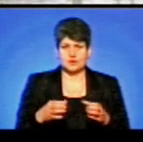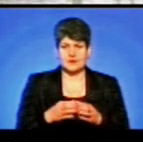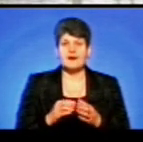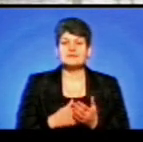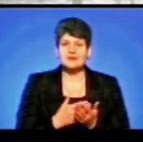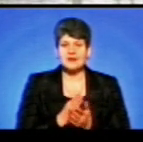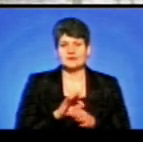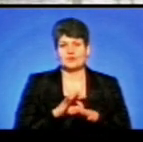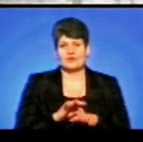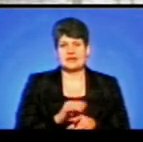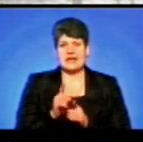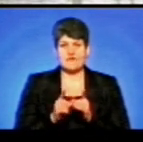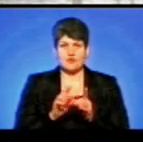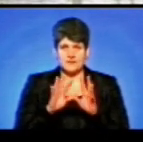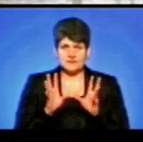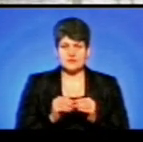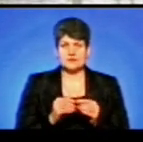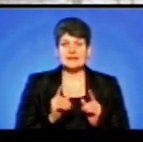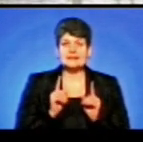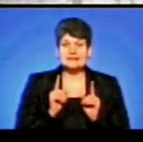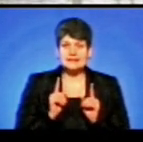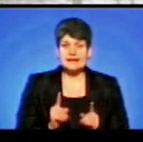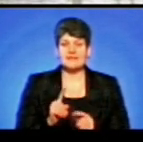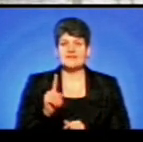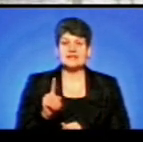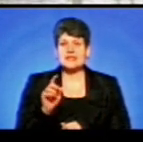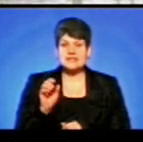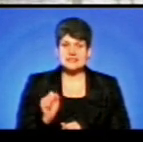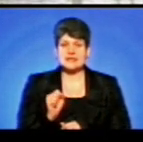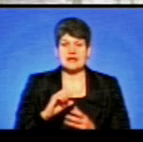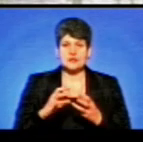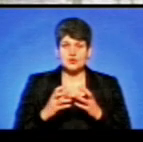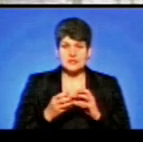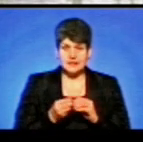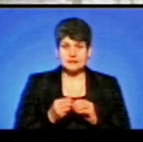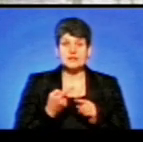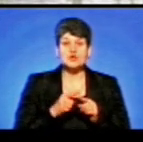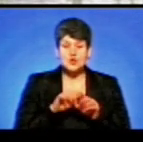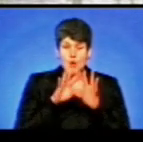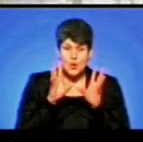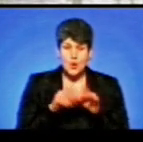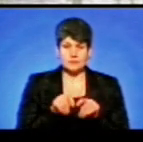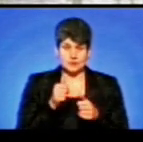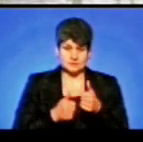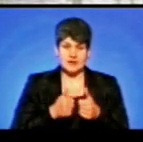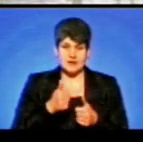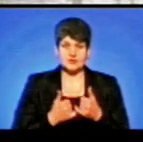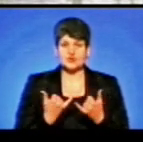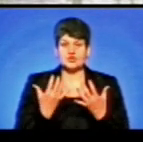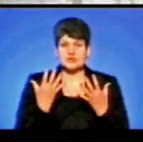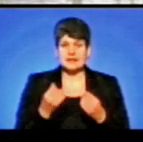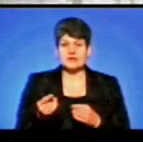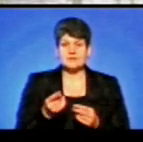якістю проведення реформи в цілому. Так от, навіть за результатами такого комплексного рейтингу на сьогоднішній день